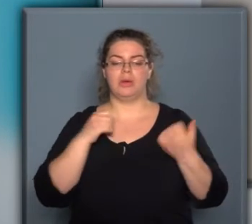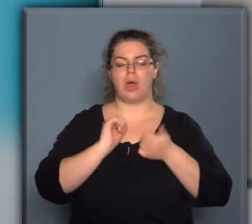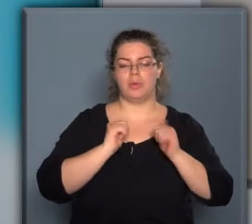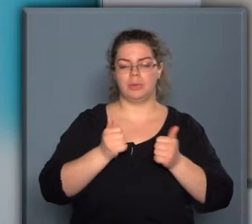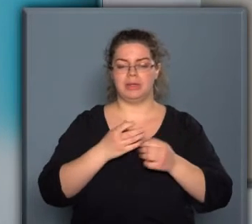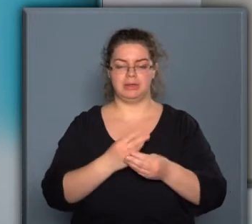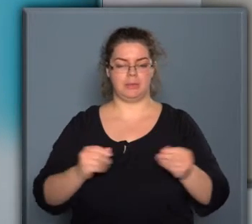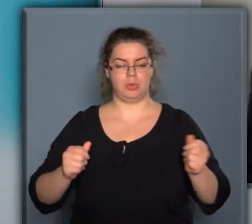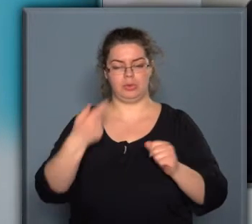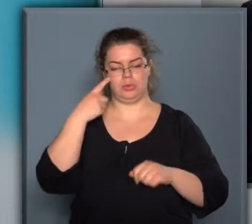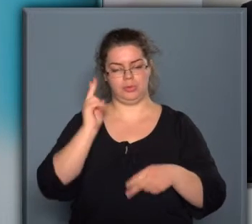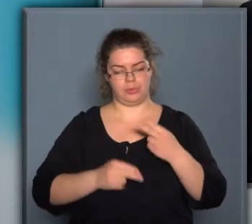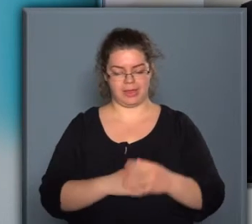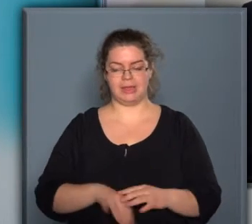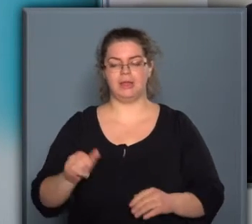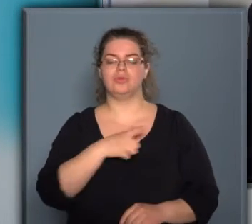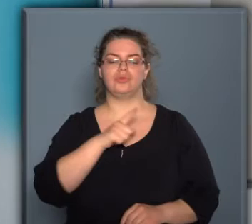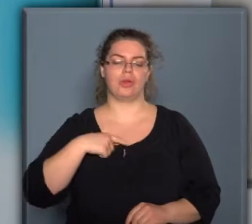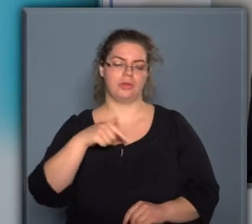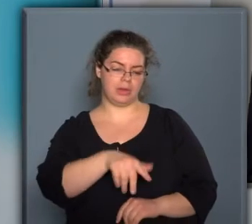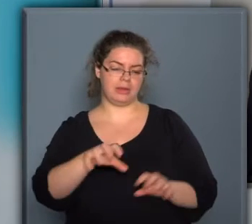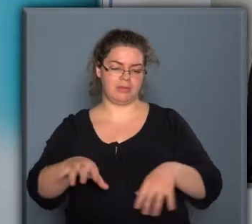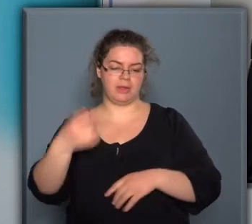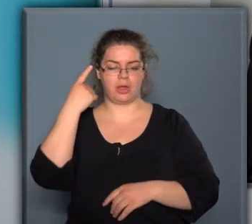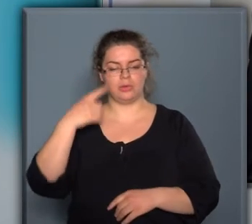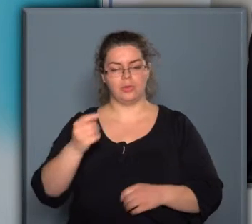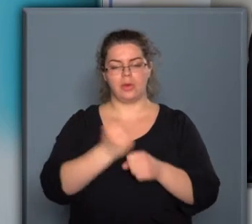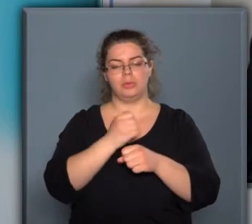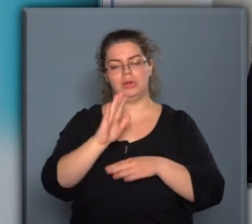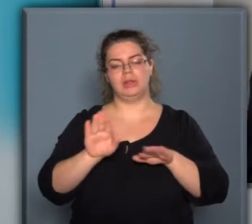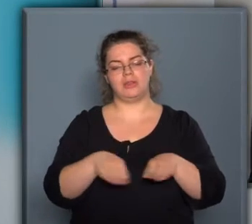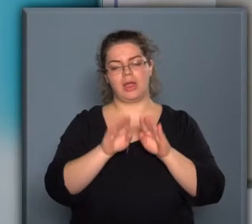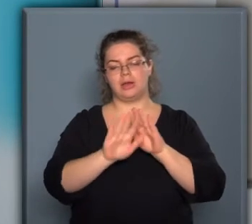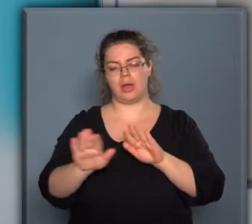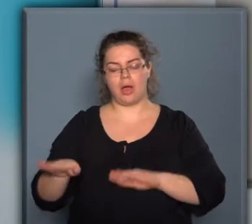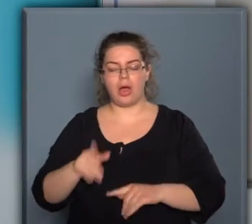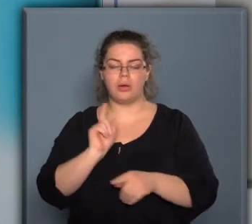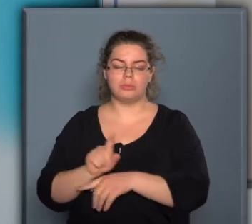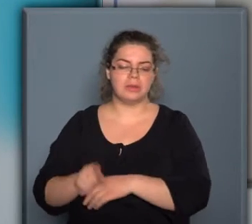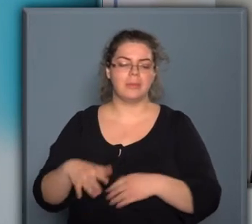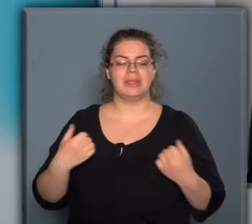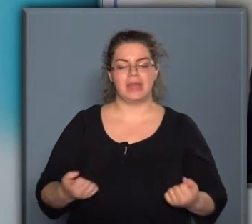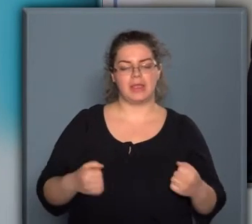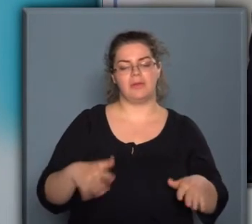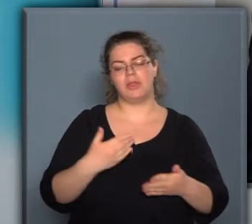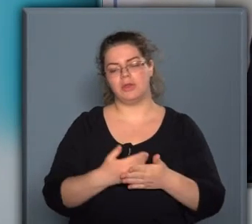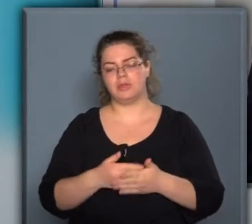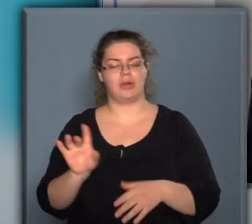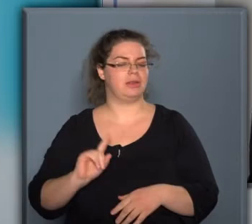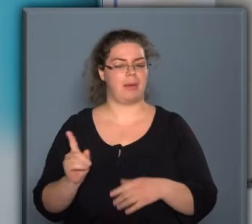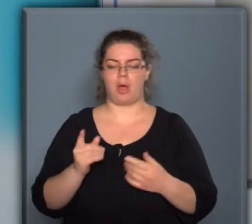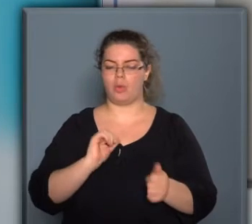automatizált módon fogunk végezni, és csak azokat a tevékenységet fogjuk munkatársainkra bízni, ami nehezen vagy gazdaságosan nem